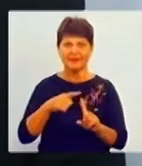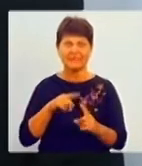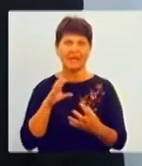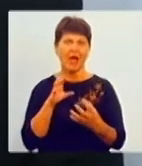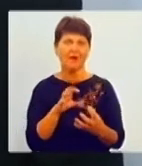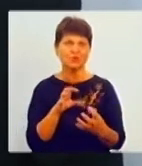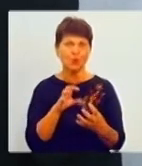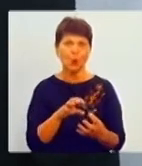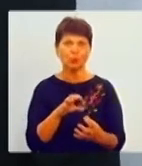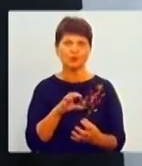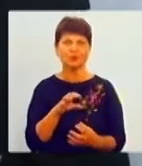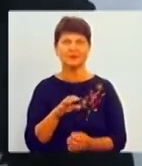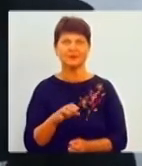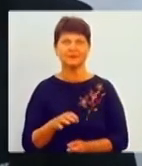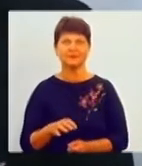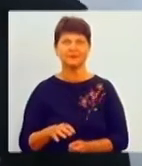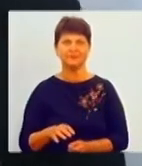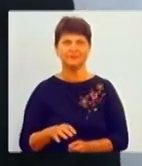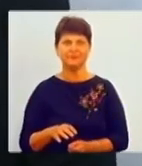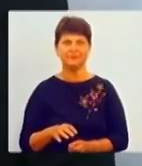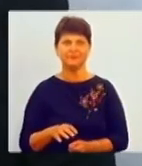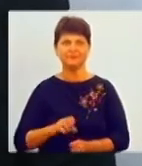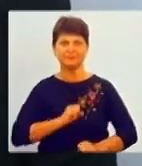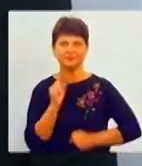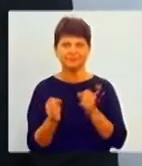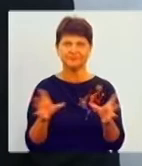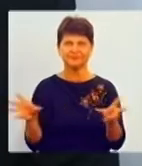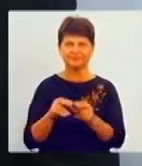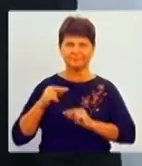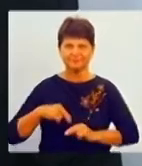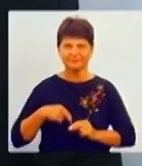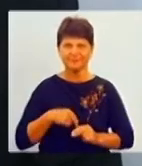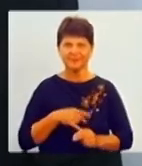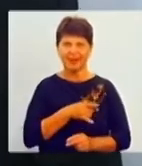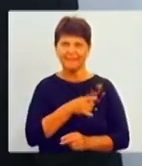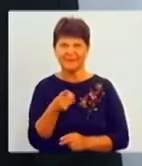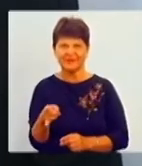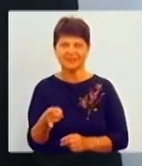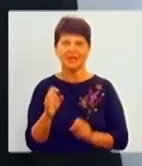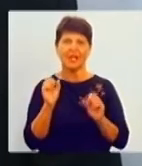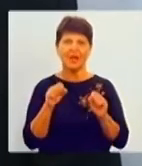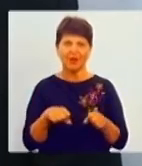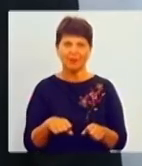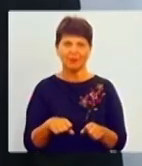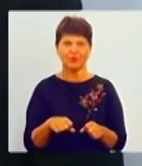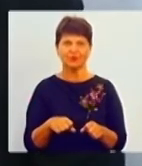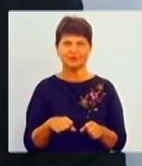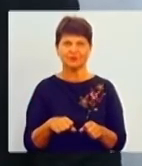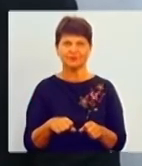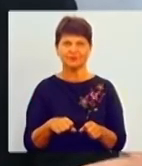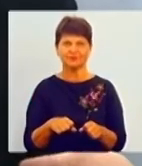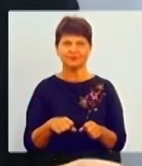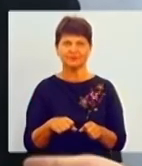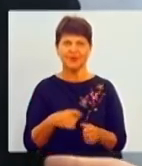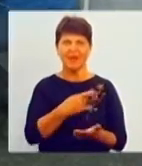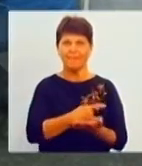колеги, друзі підвезли, і можна… Парковка виробництві, це не